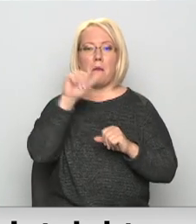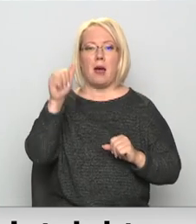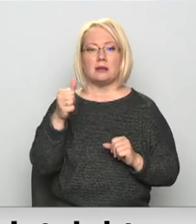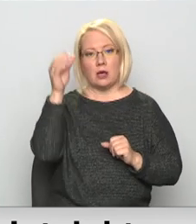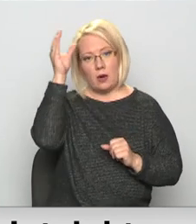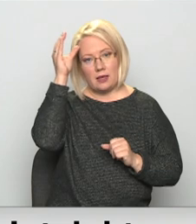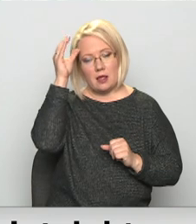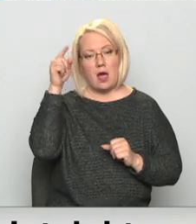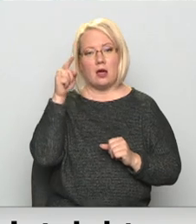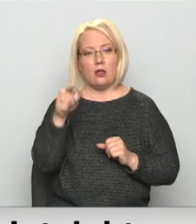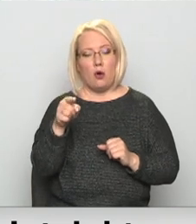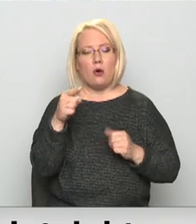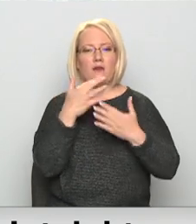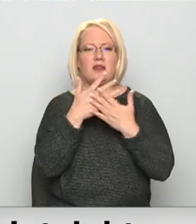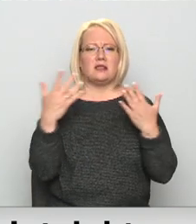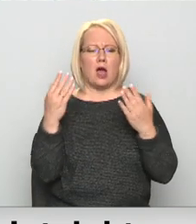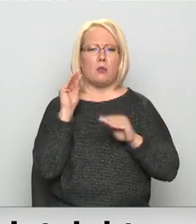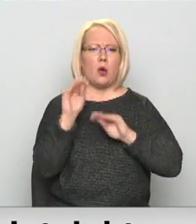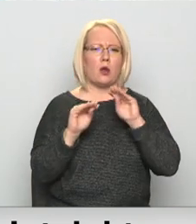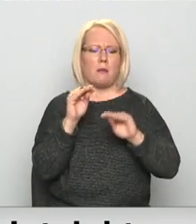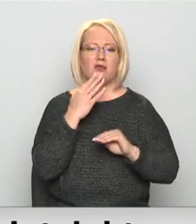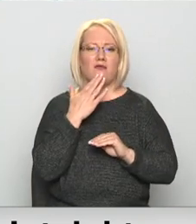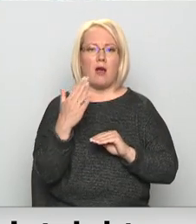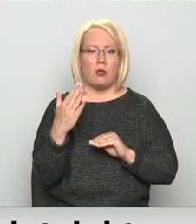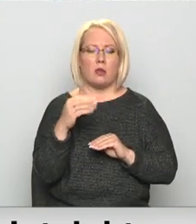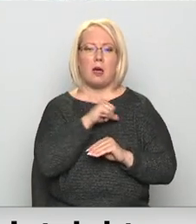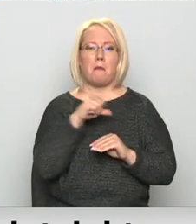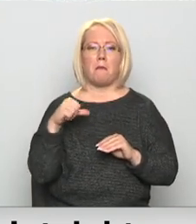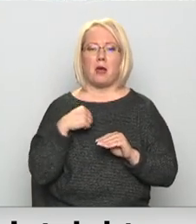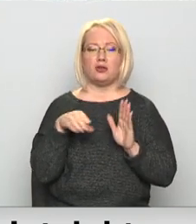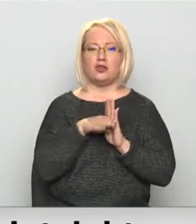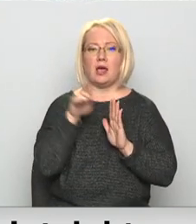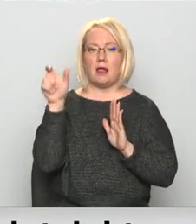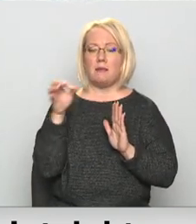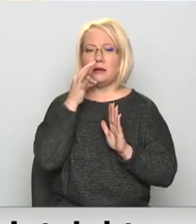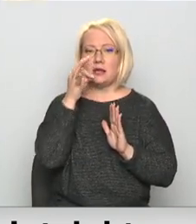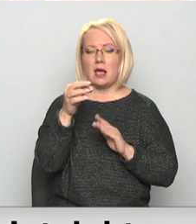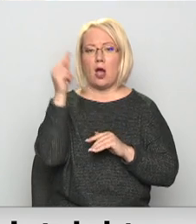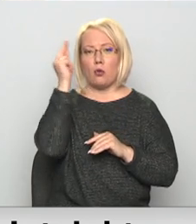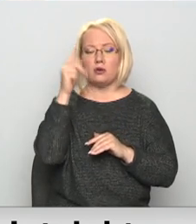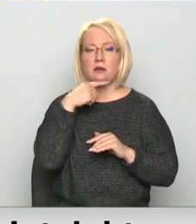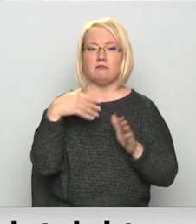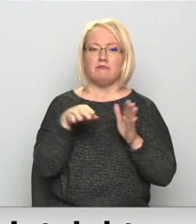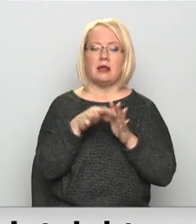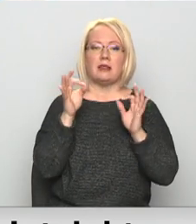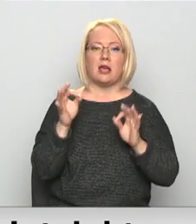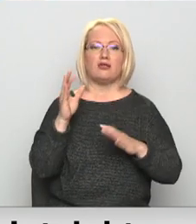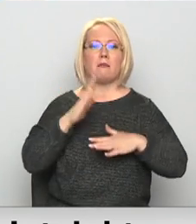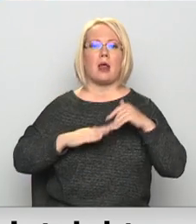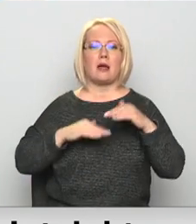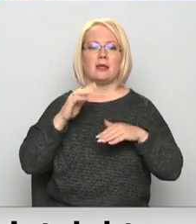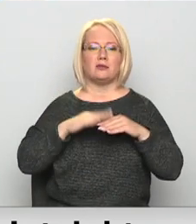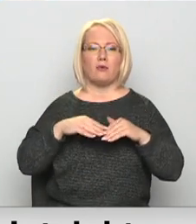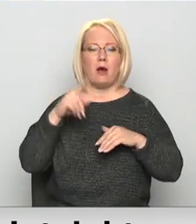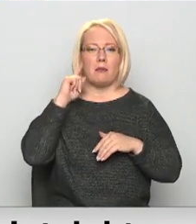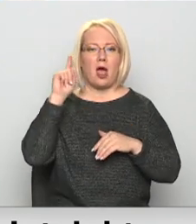apgūstot C++ un Python programmēšanas valodas. Pašs programmas dalībnieks tāst, ka viņi piedalīties kursā vēlējās tieši praktisko prasmi apgūšanas dēļ.